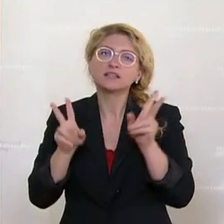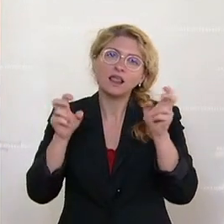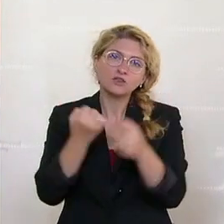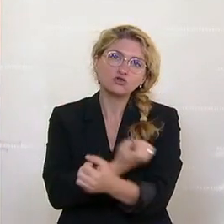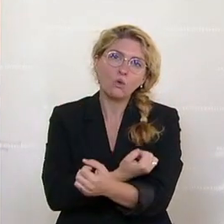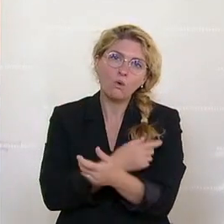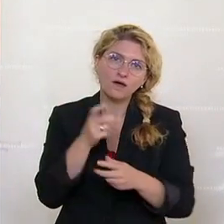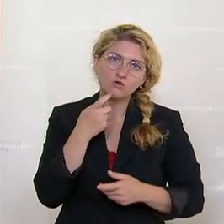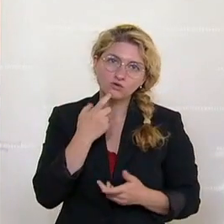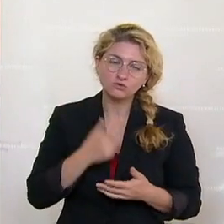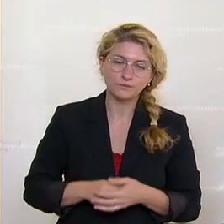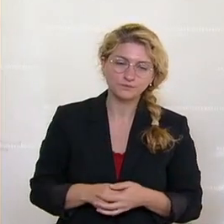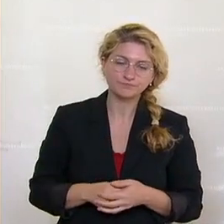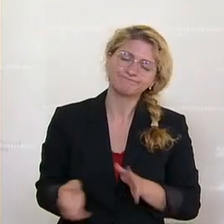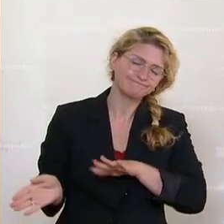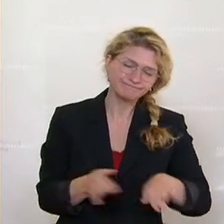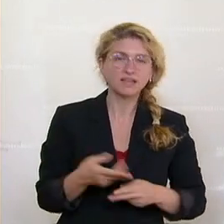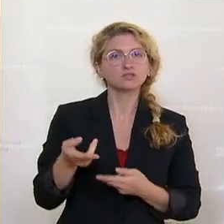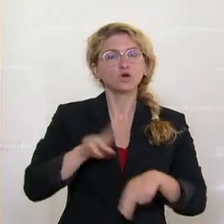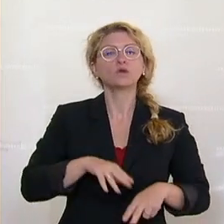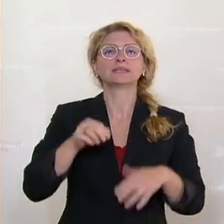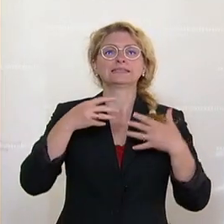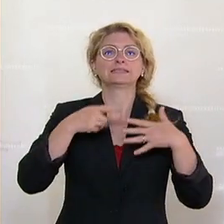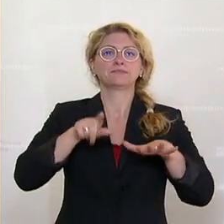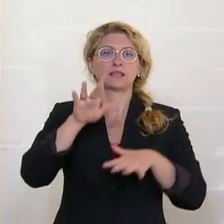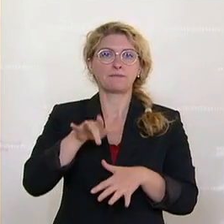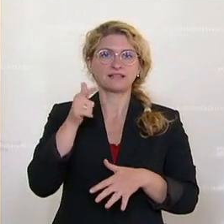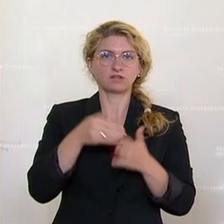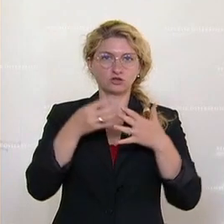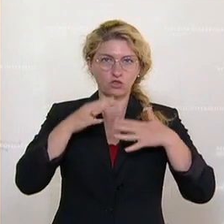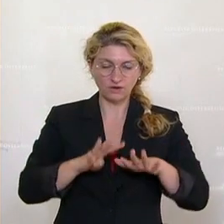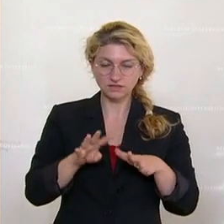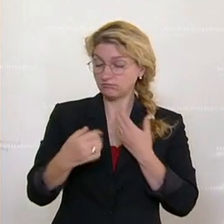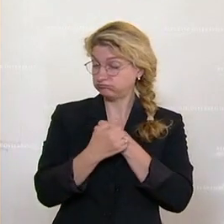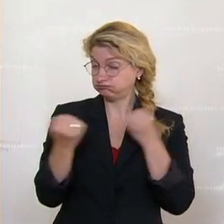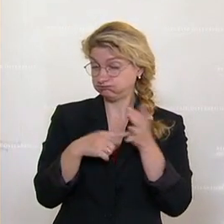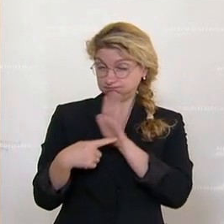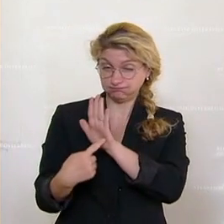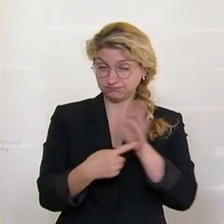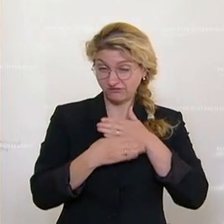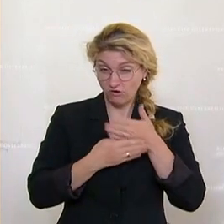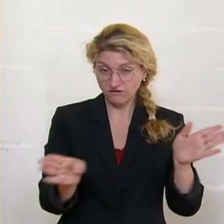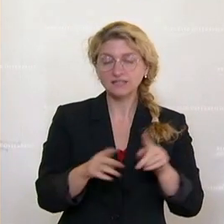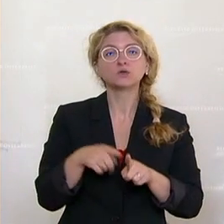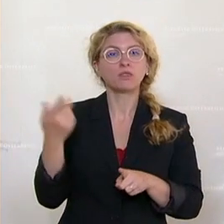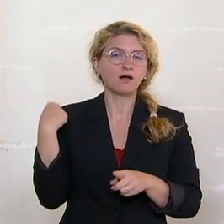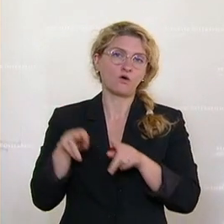zum 17. Mai 2019. Bombe geplatzt und bald daraufhin tut die damalige Regierung das auch.